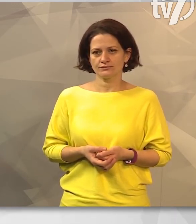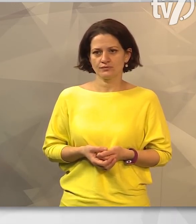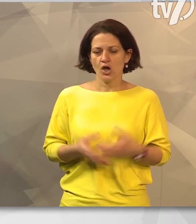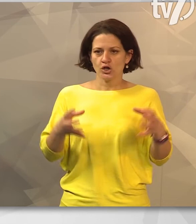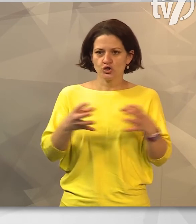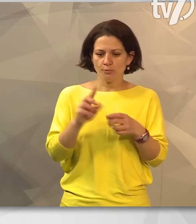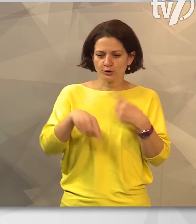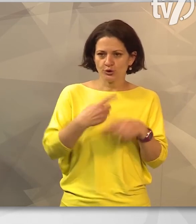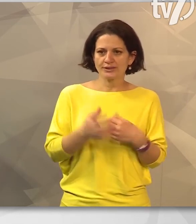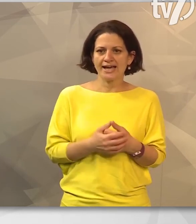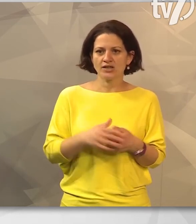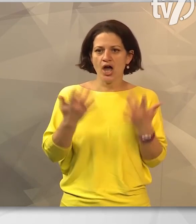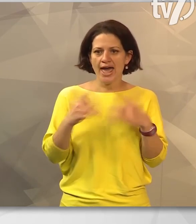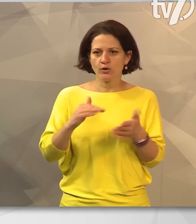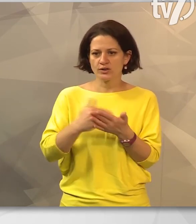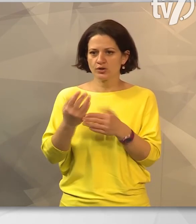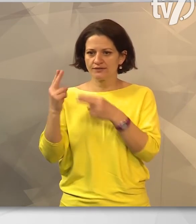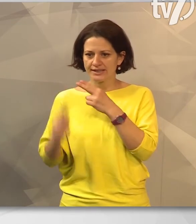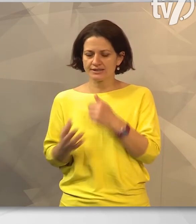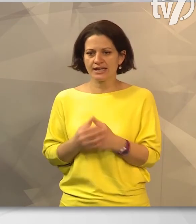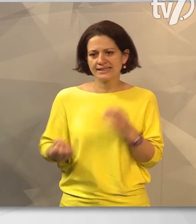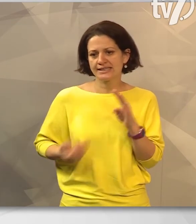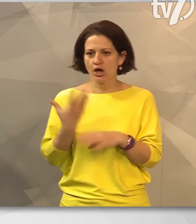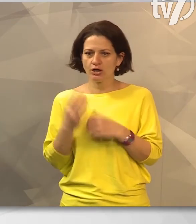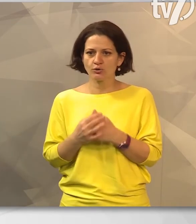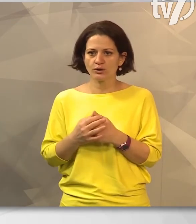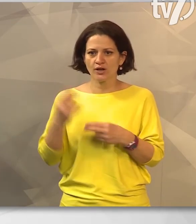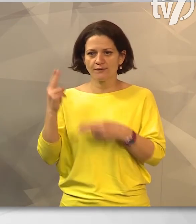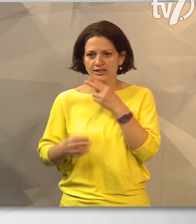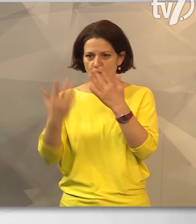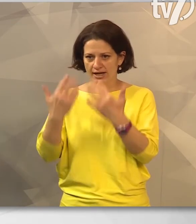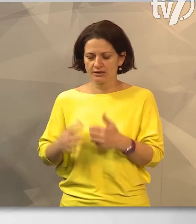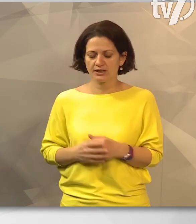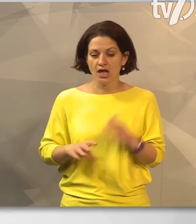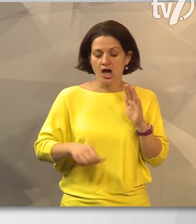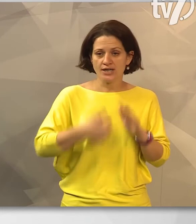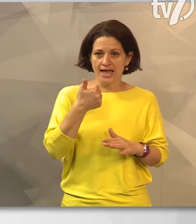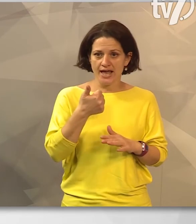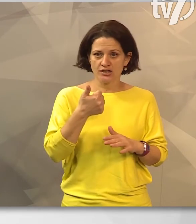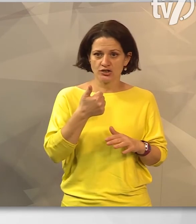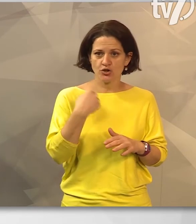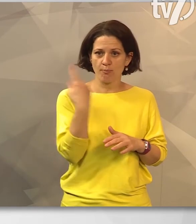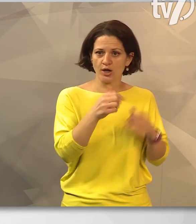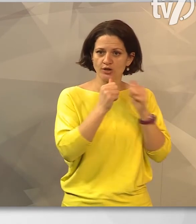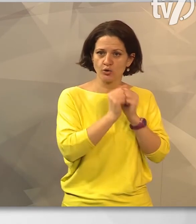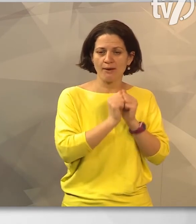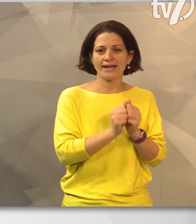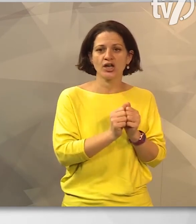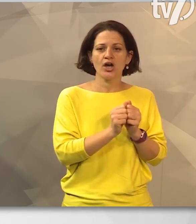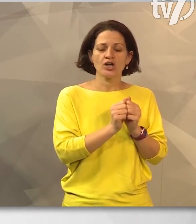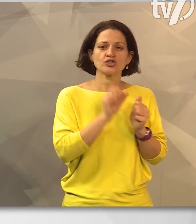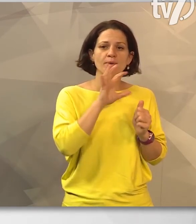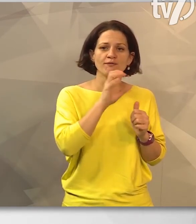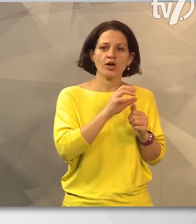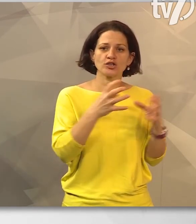A csoportkör után a helyosztók végeztével kialakult a torna végső eredménye. Az első pajtakupát a Csabai Farkasok